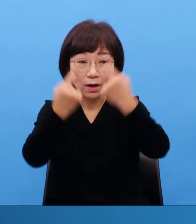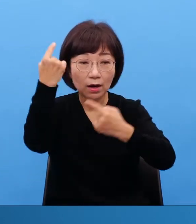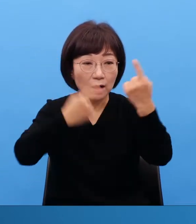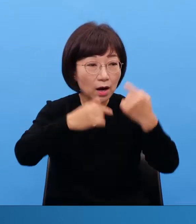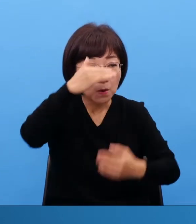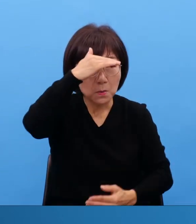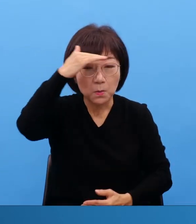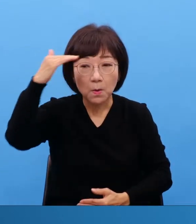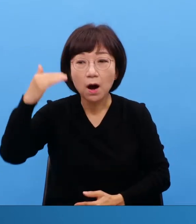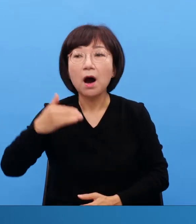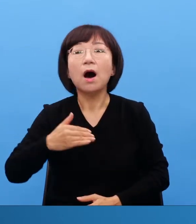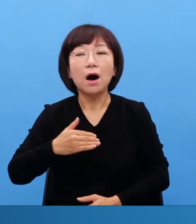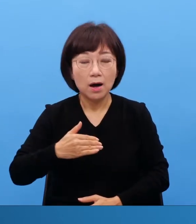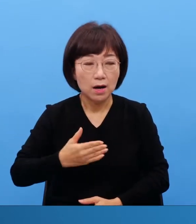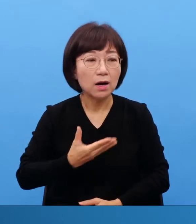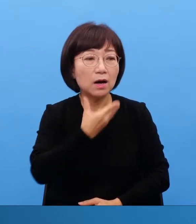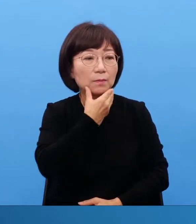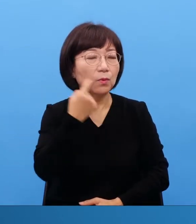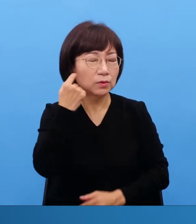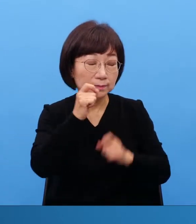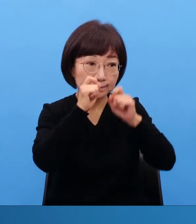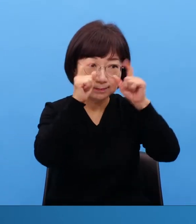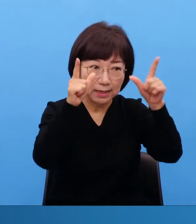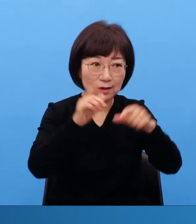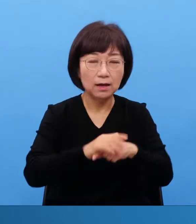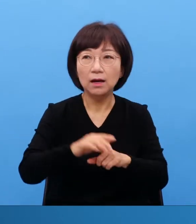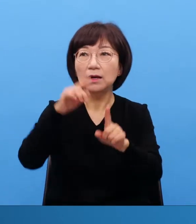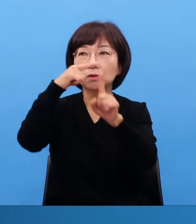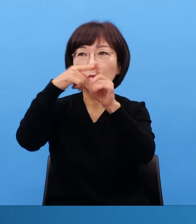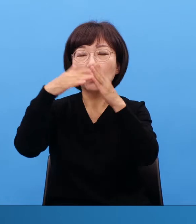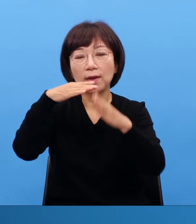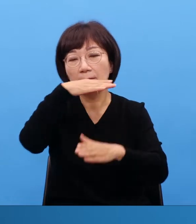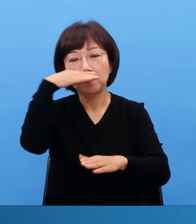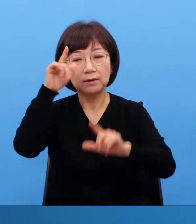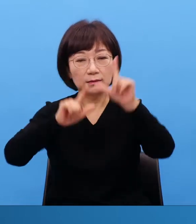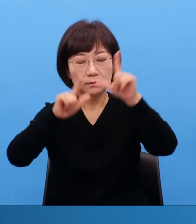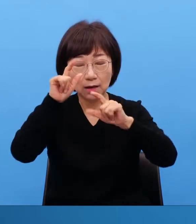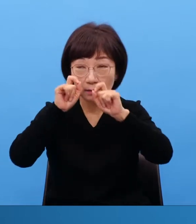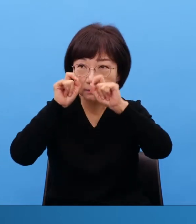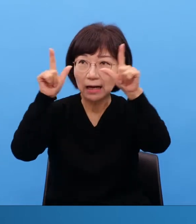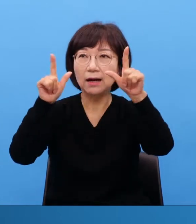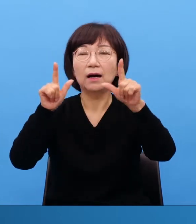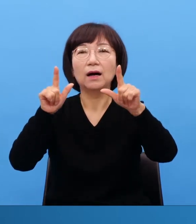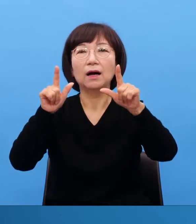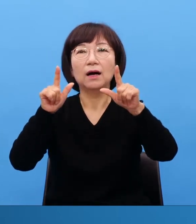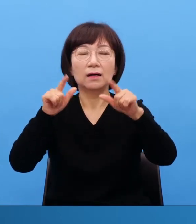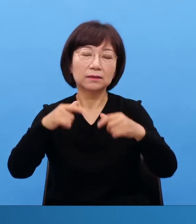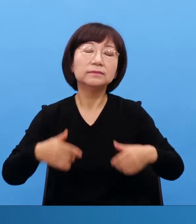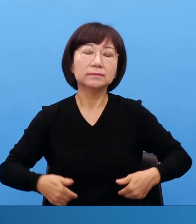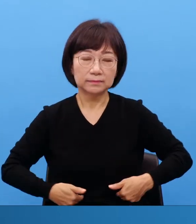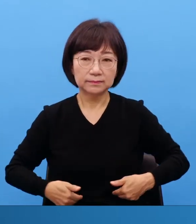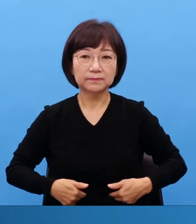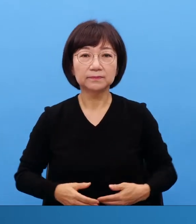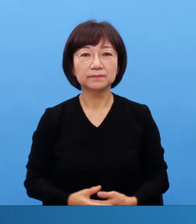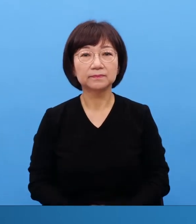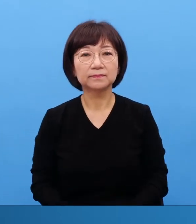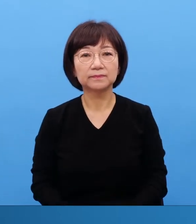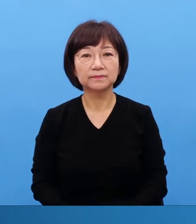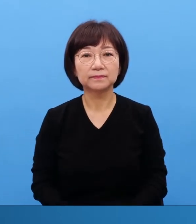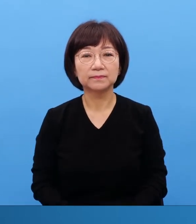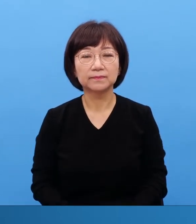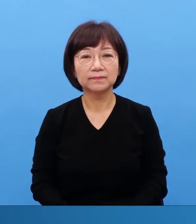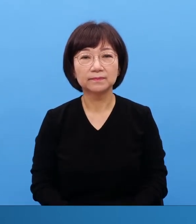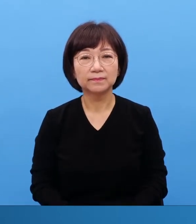이 정도를 느끼게 해야 되는 거 아닙니까 to the point where the multi-ethnic must come to the church and realize hey this is the gospel this is everything 뭐 글을